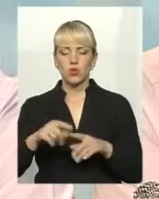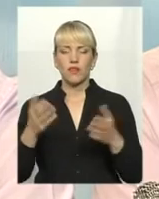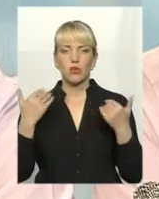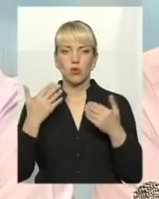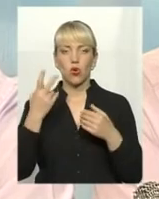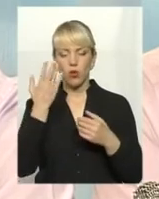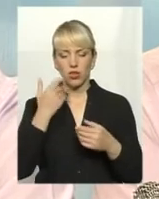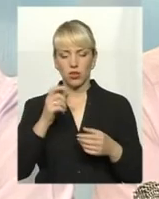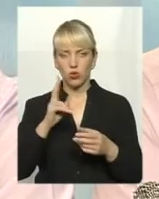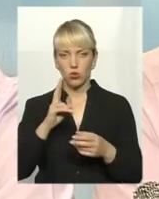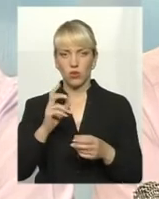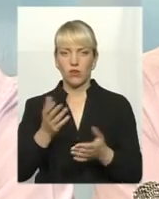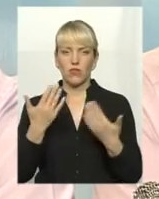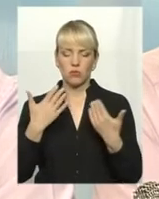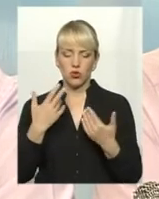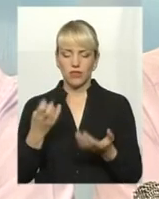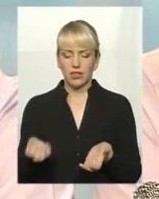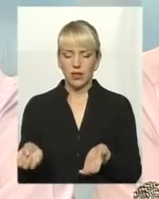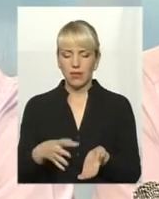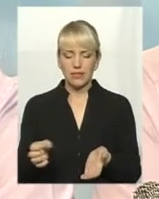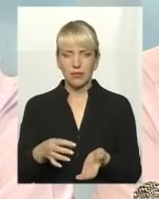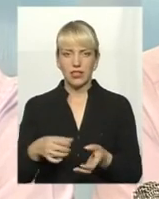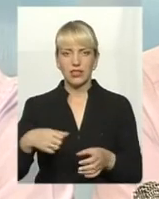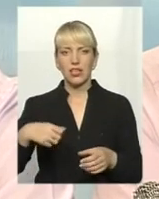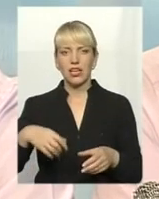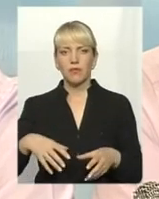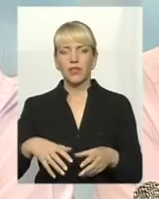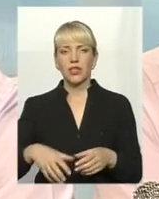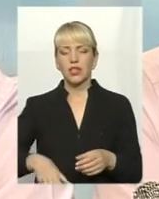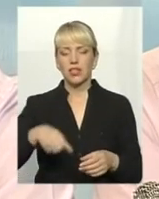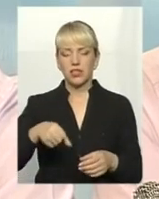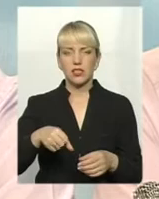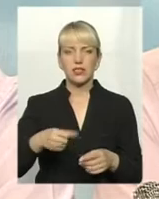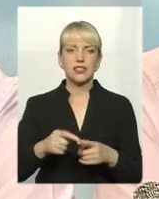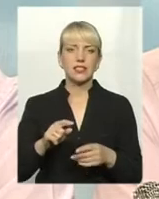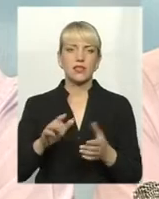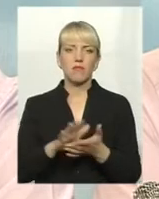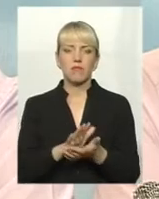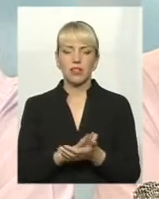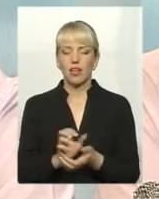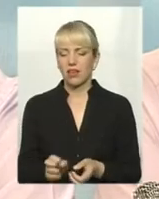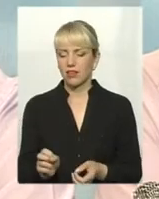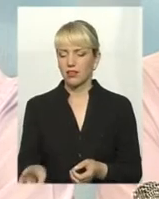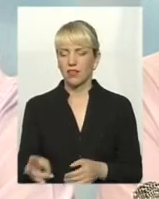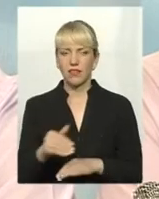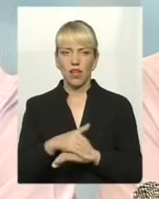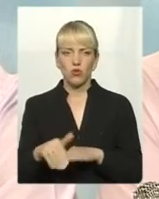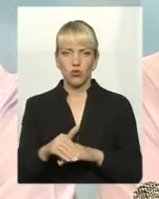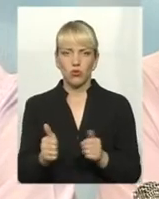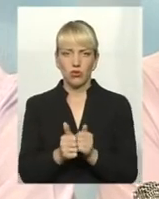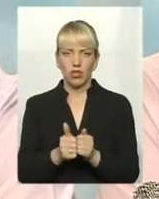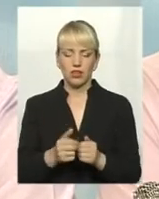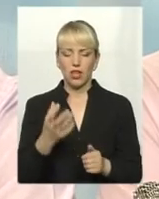все сміття, що в кращому випадку, що він його зібрав і кинув десь в кучі на будь-якого галявину чи на узбіччі дороги. І після того ще одна